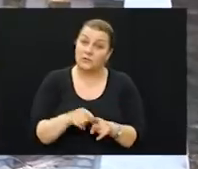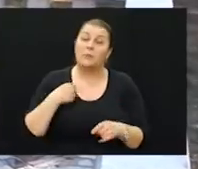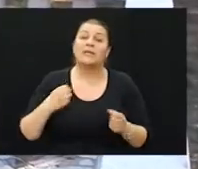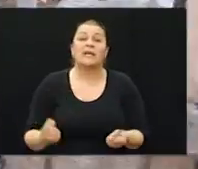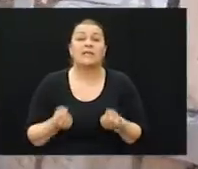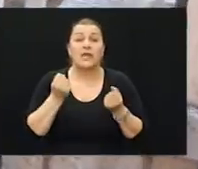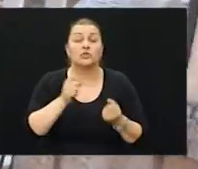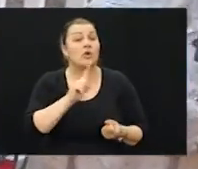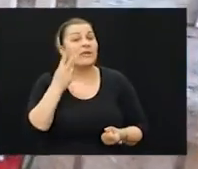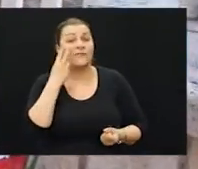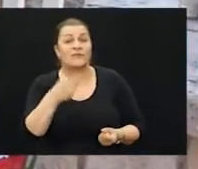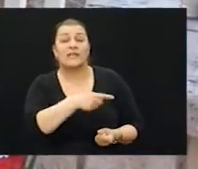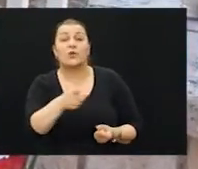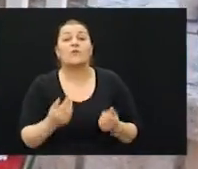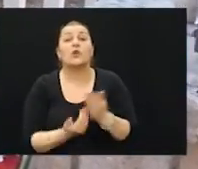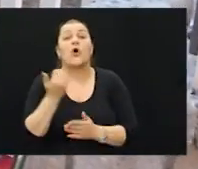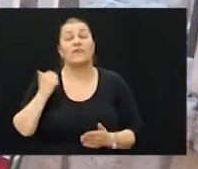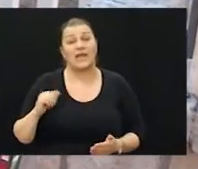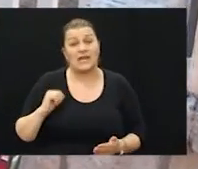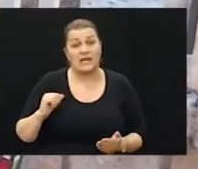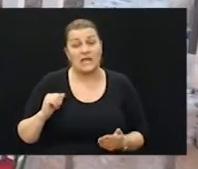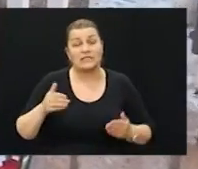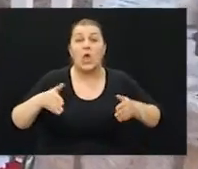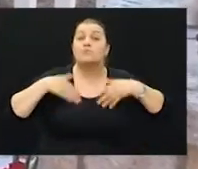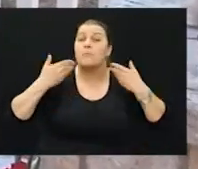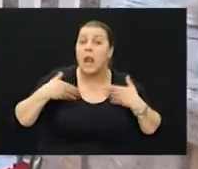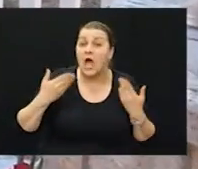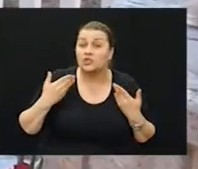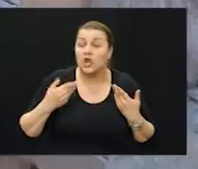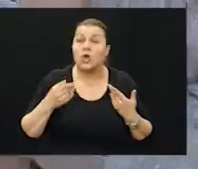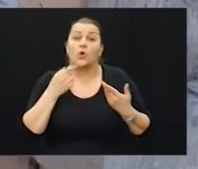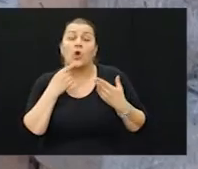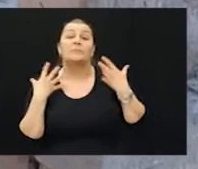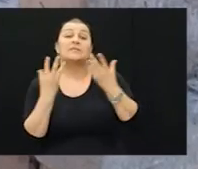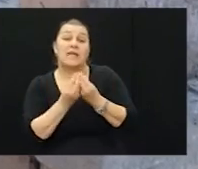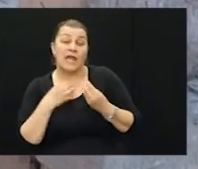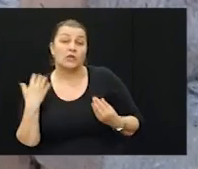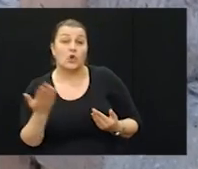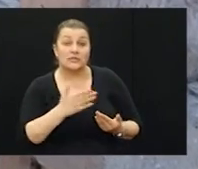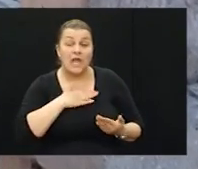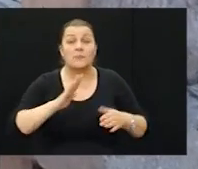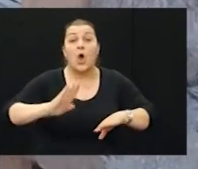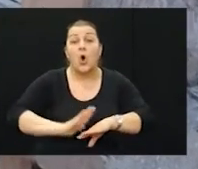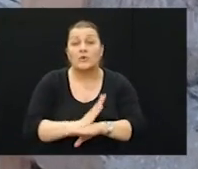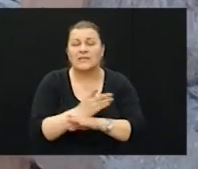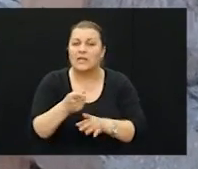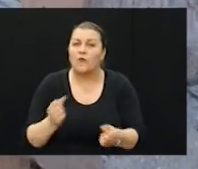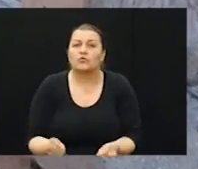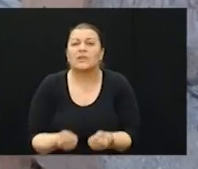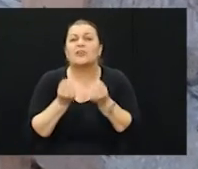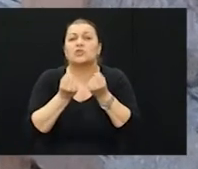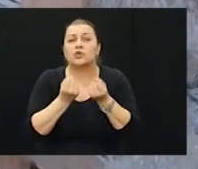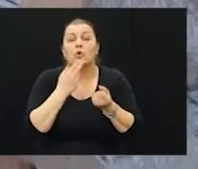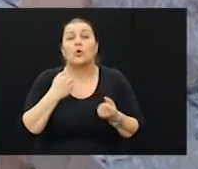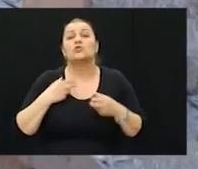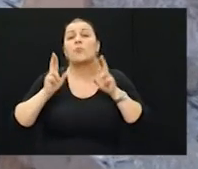teško ne vidjeti tih novih generacija, mlađih uzrasta koji bi zajedno s nama osjetili svu tu težinu